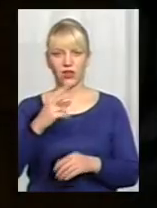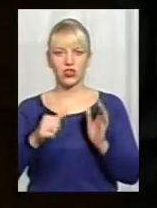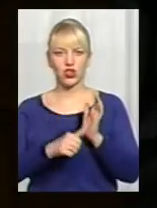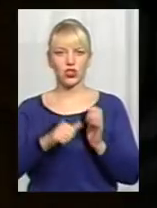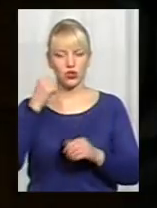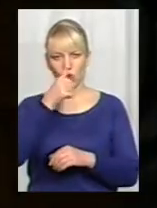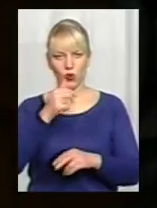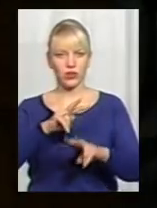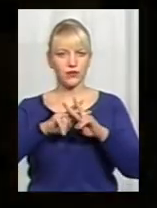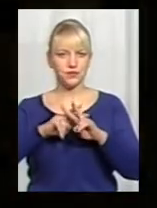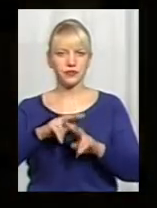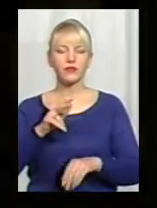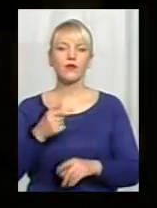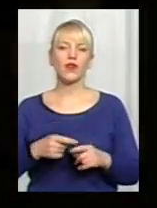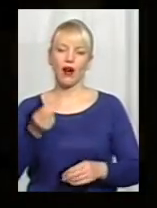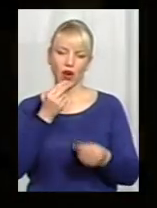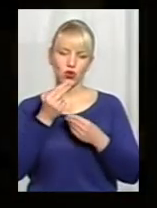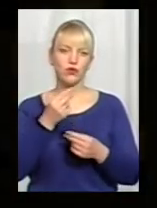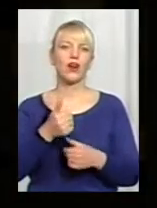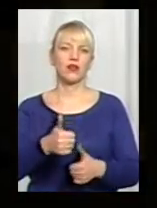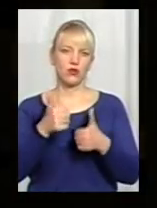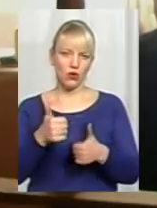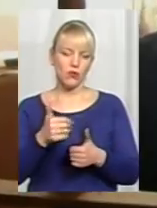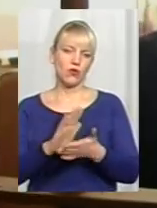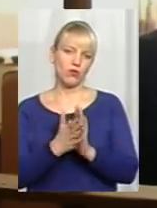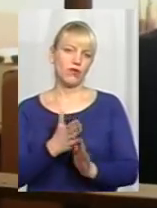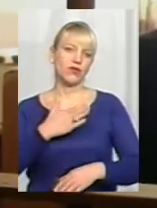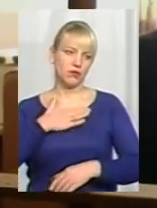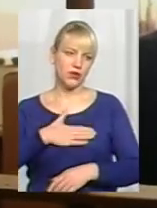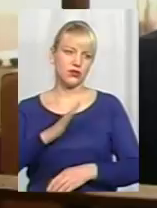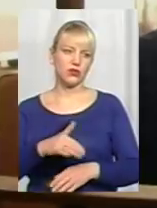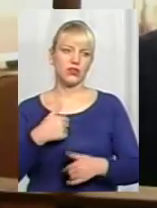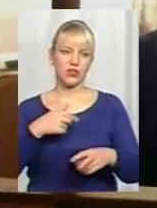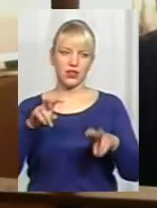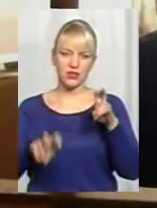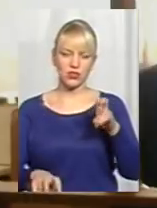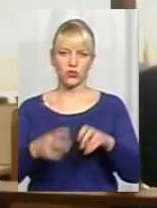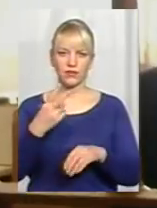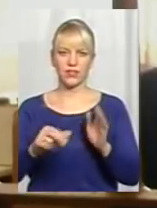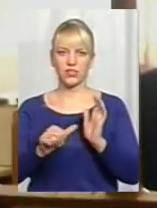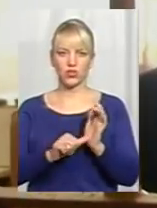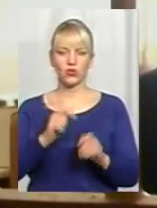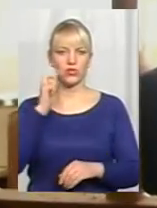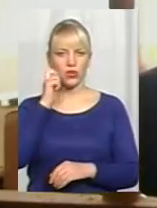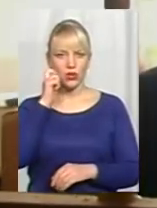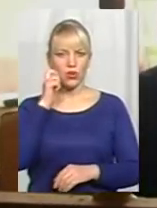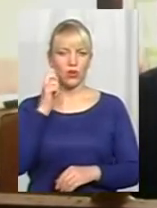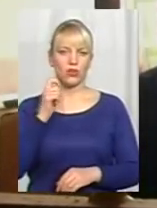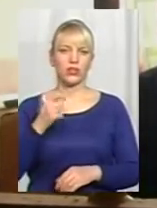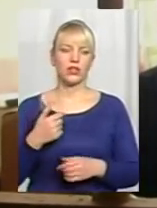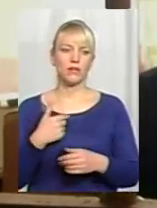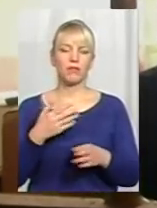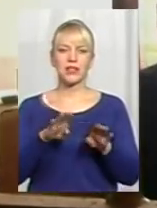запевняє, харчування в колонії добре, а умови пристойні. Я сижу вже 26-й рік. По рівні з